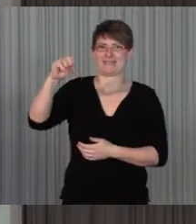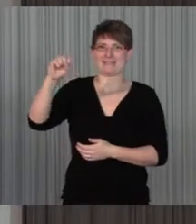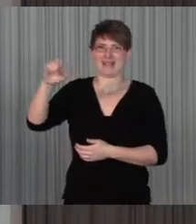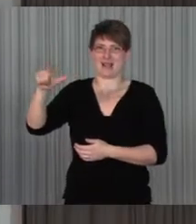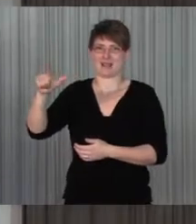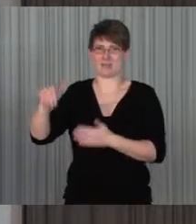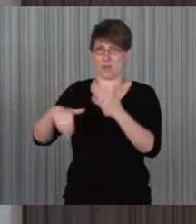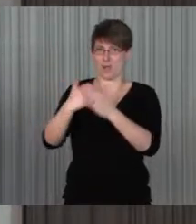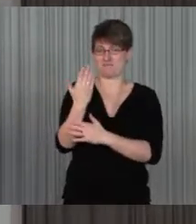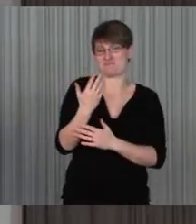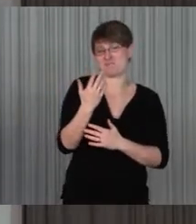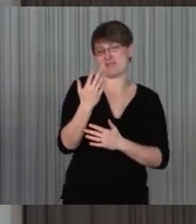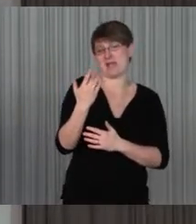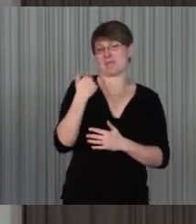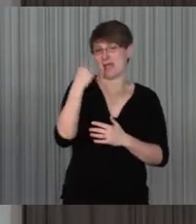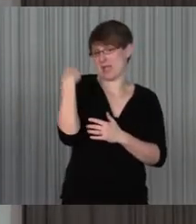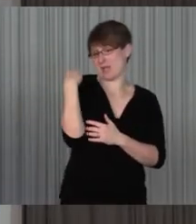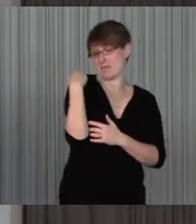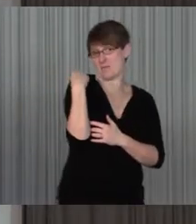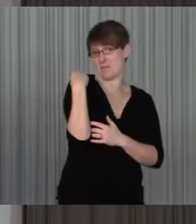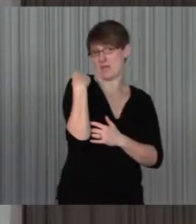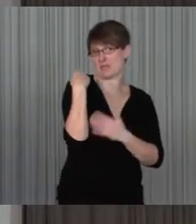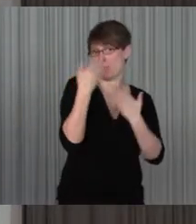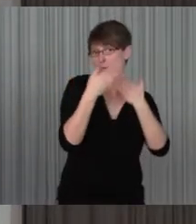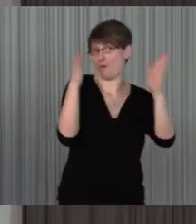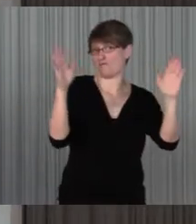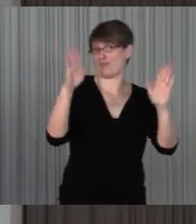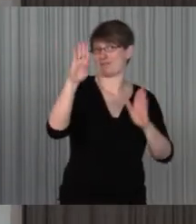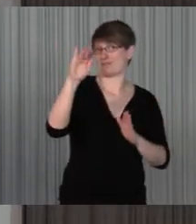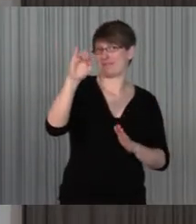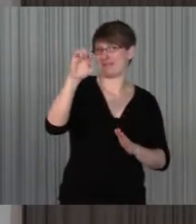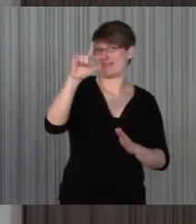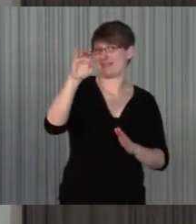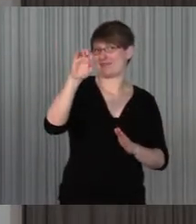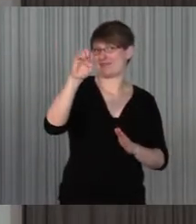Bielefeld aufgemacht, vielleicht streut es sich ja gerade letzte Woche auch noch ein bisschen,